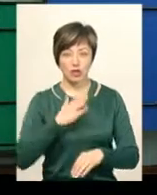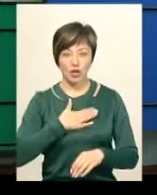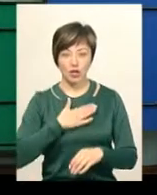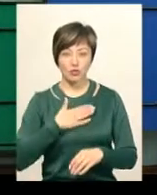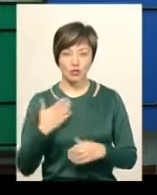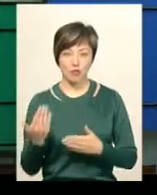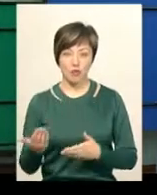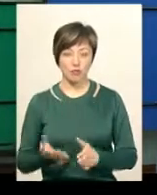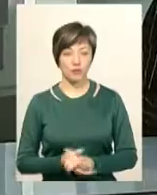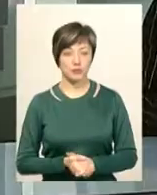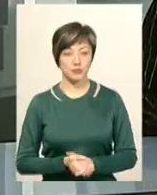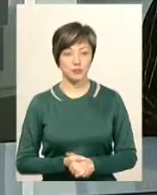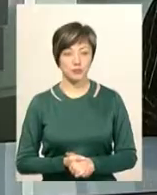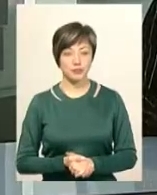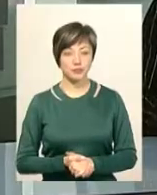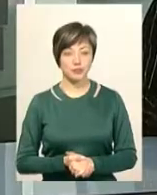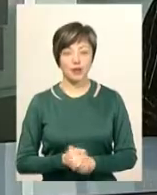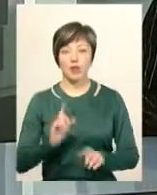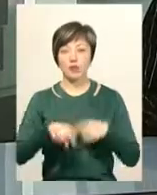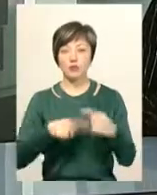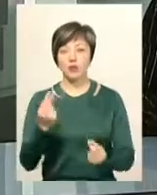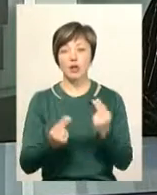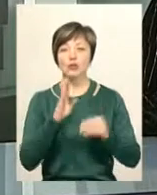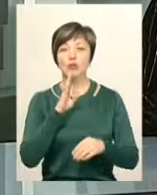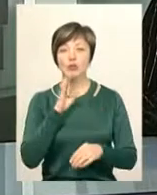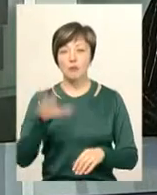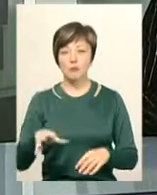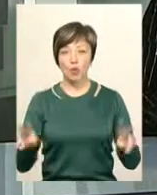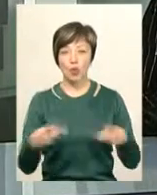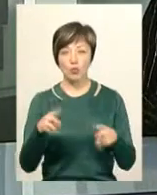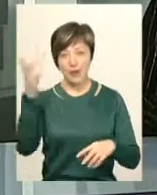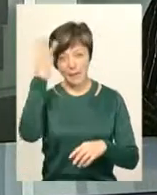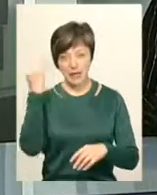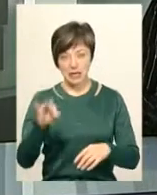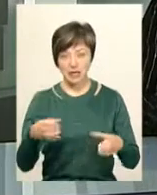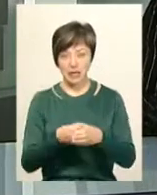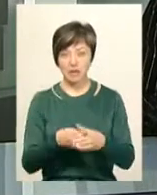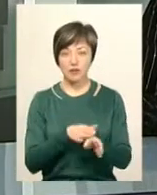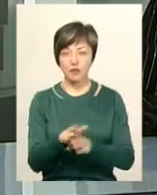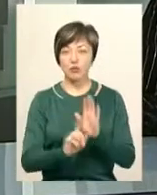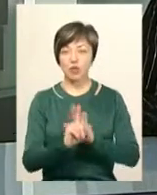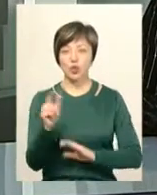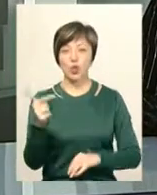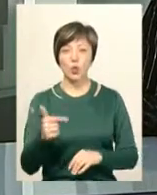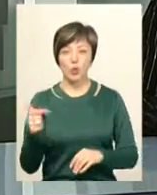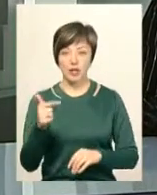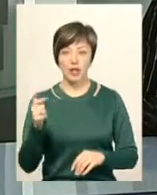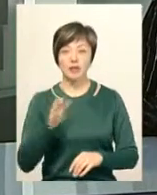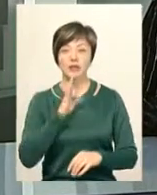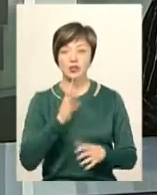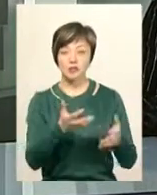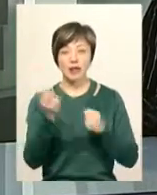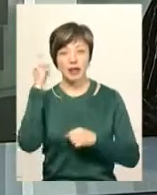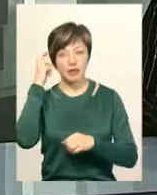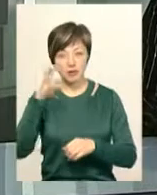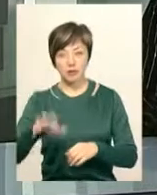боку. Наступна гра жіночого баскетбольного клубу «Хмельницький» відбудеться на початку грудня. Хмельничанки прийматимуть